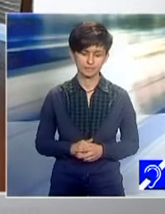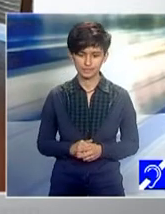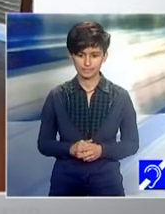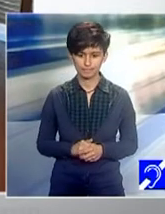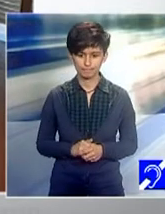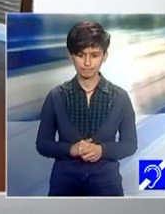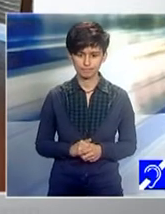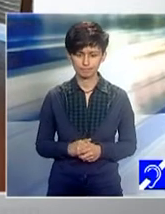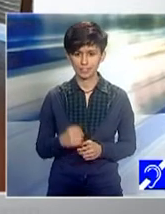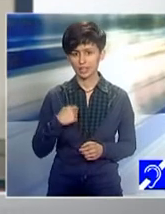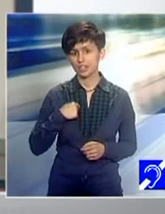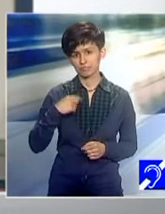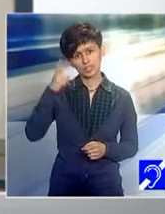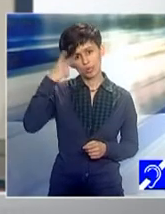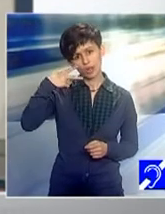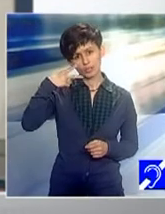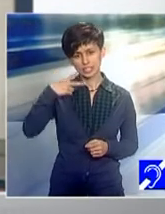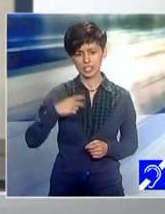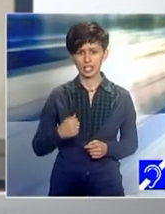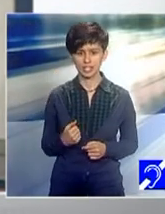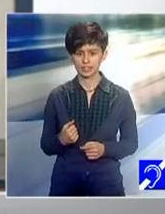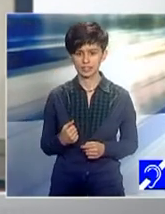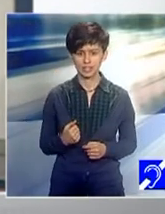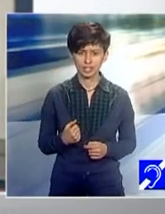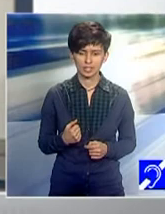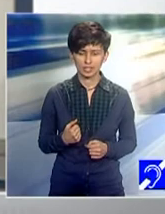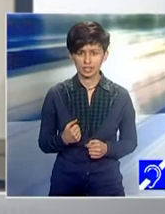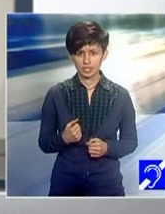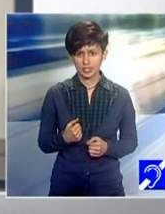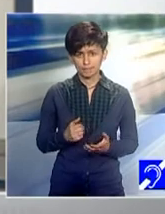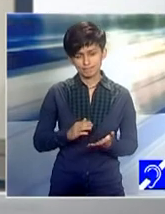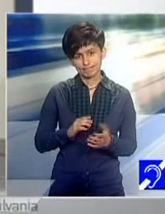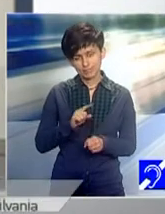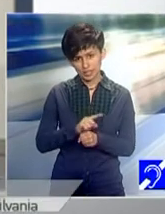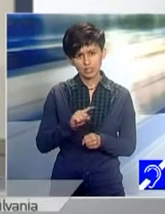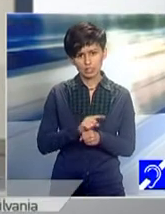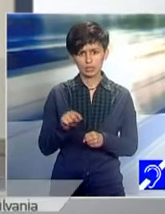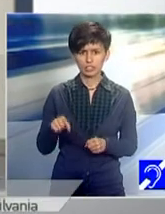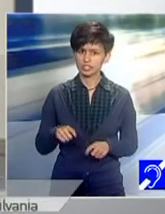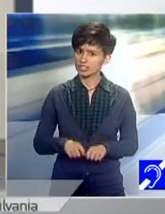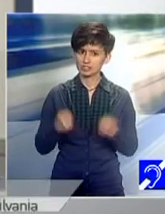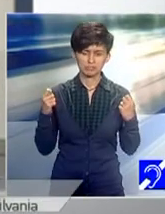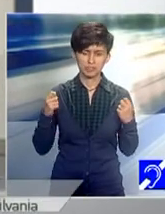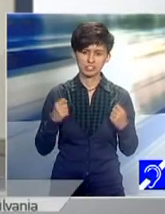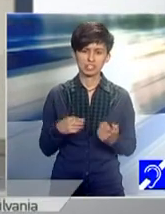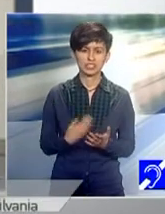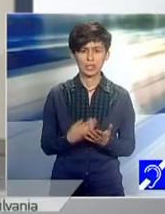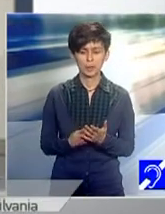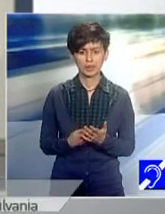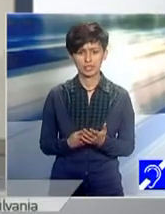Din câte am înțeles, eu, de fapt, chestia asta mai este deschisă. Pentru